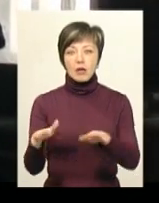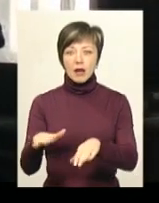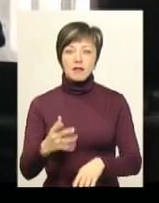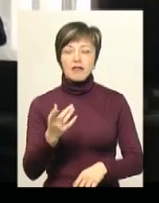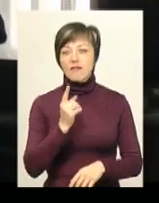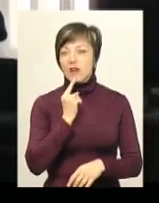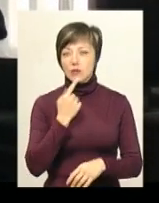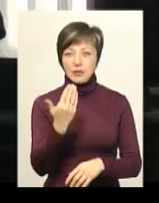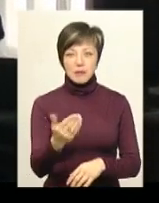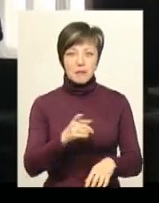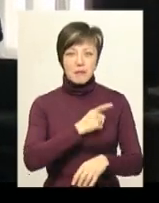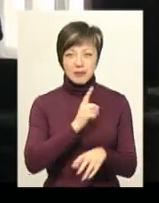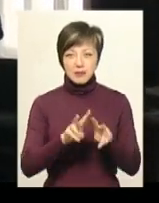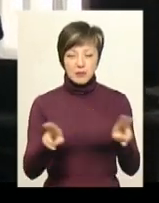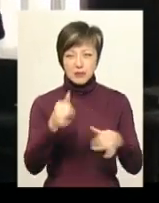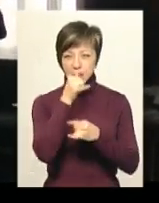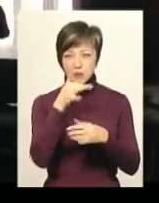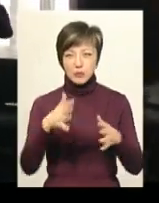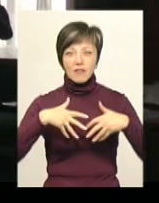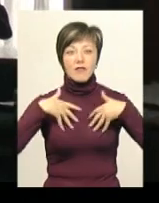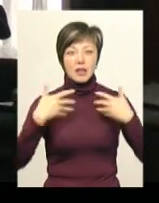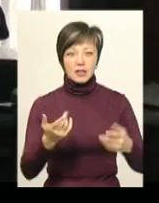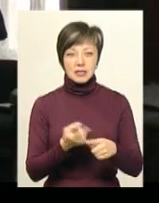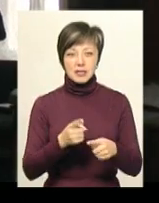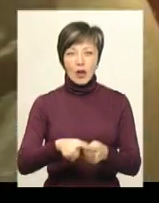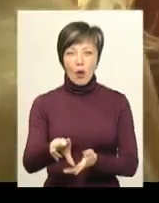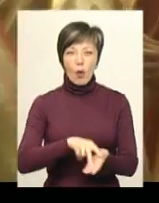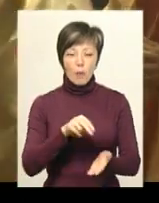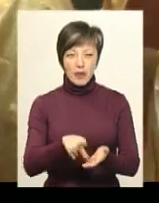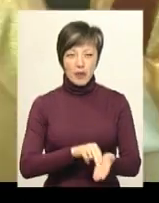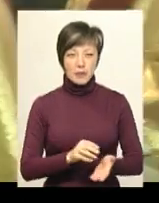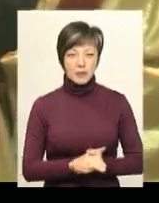митець не можеш виразитися, це копія.